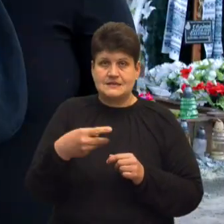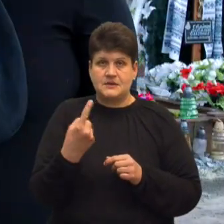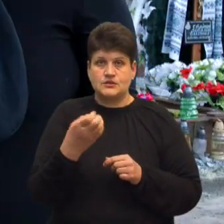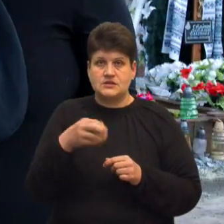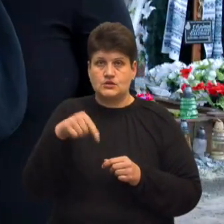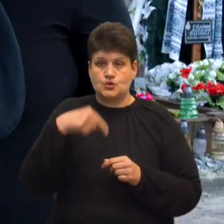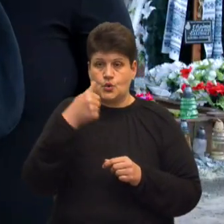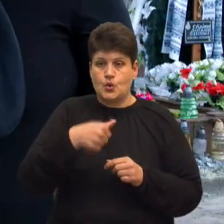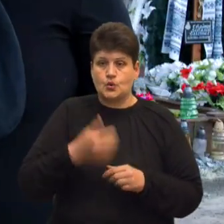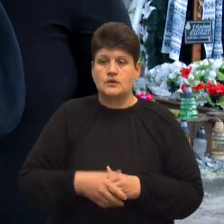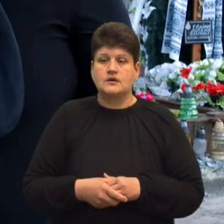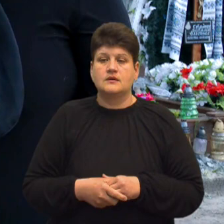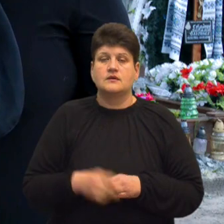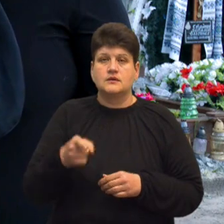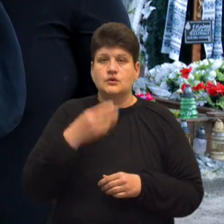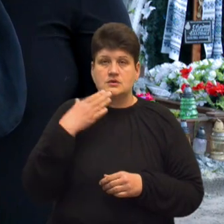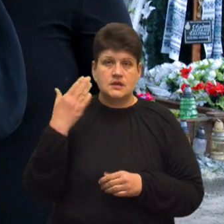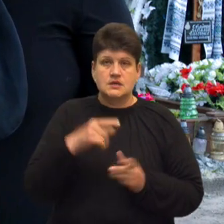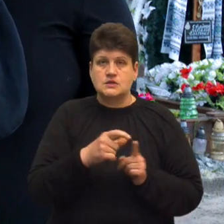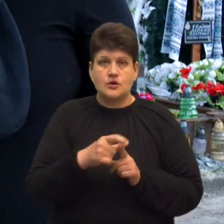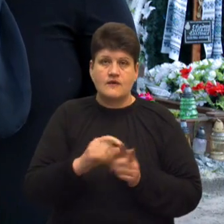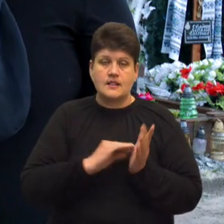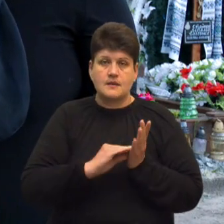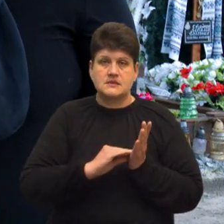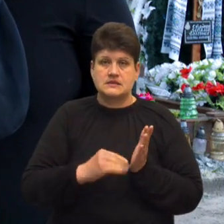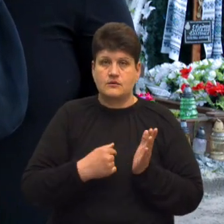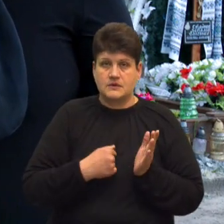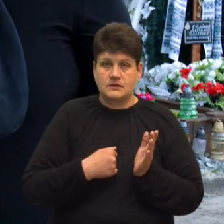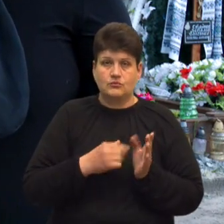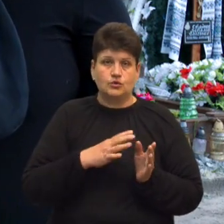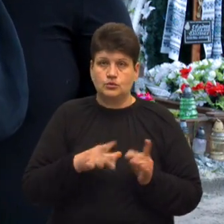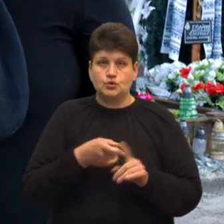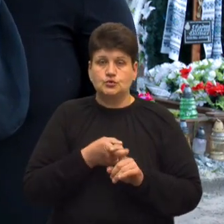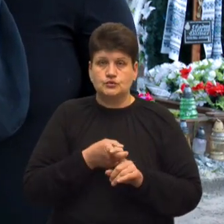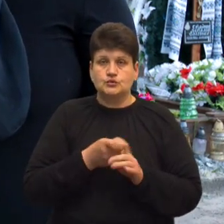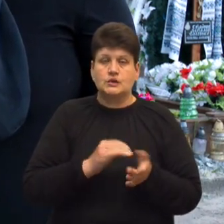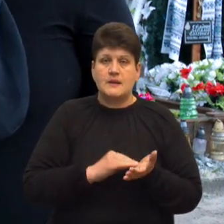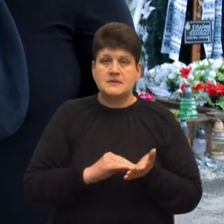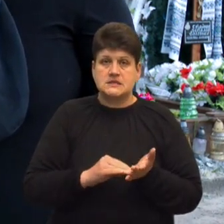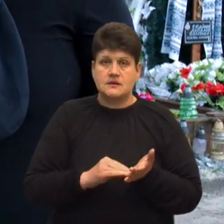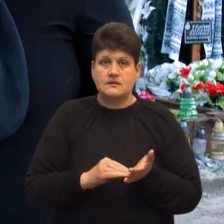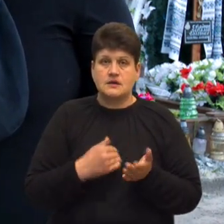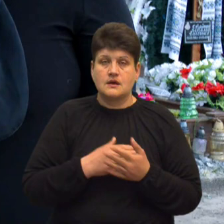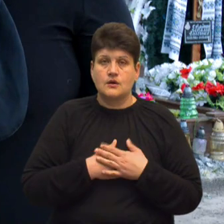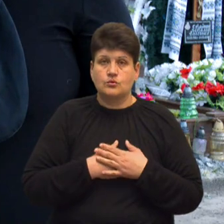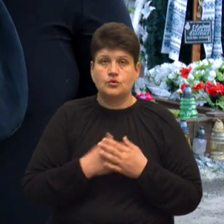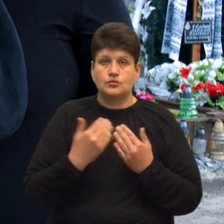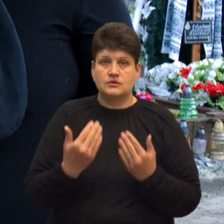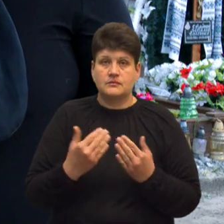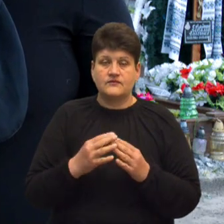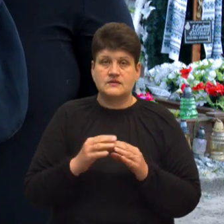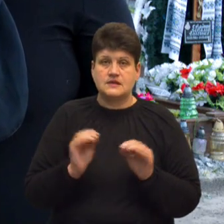Він останні слова написав мені, аби не було зв'язку, написав, я люблю тебе, все.